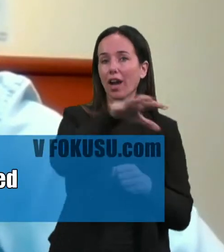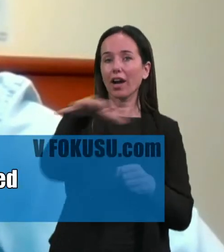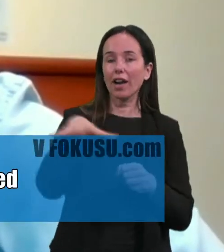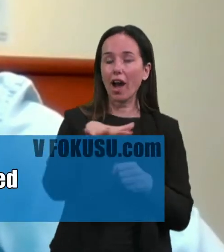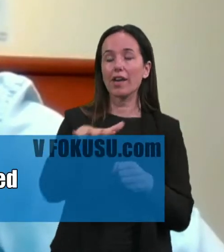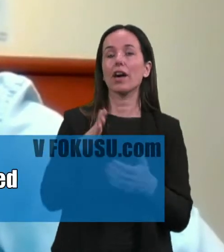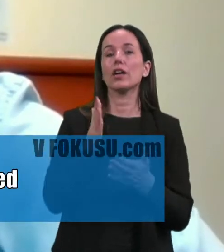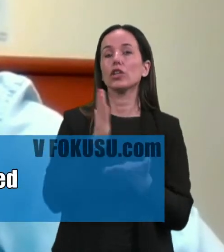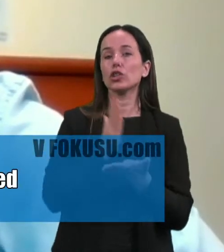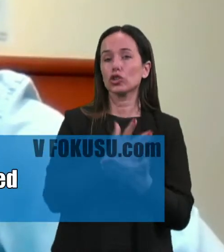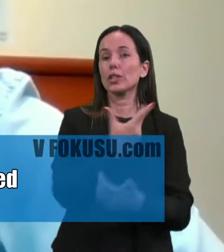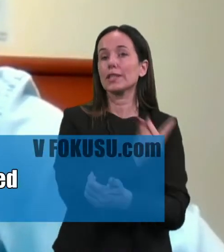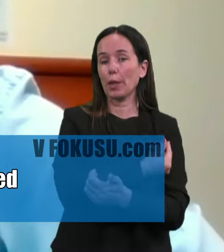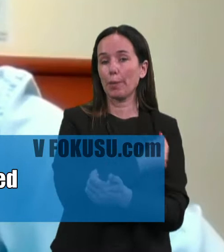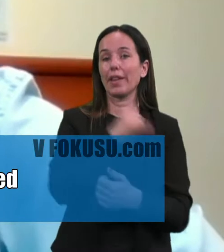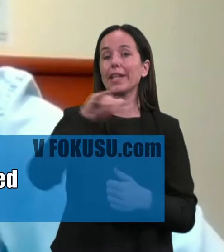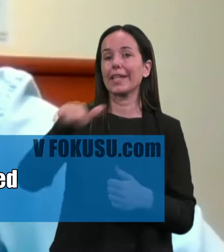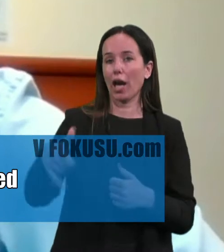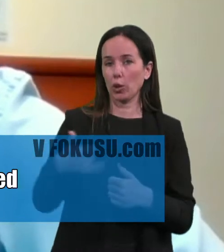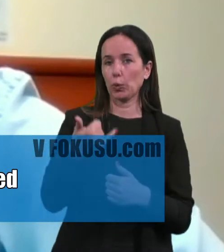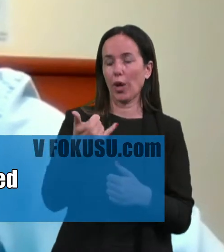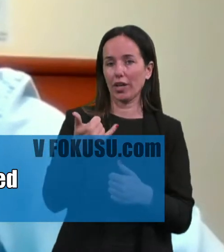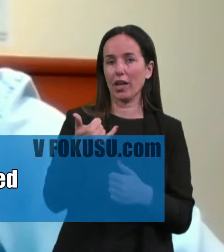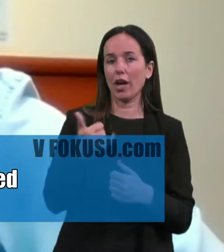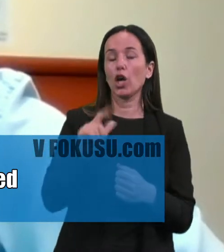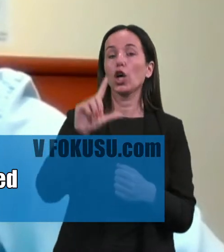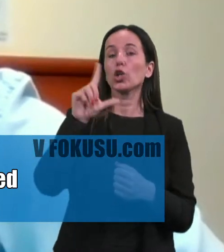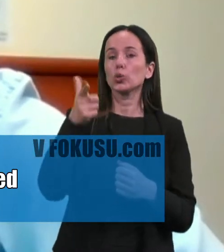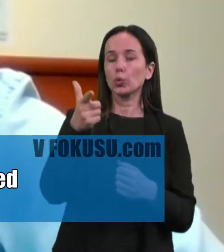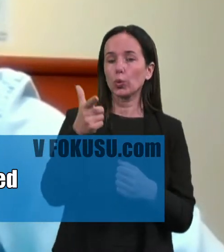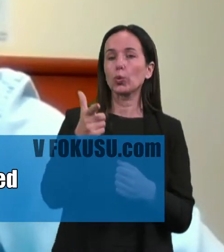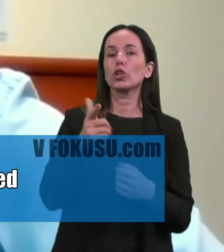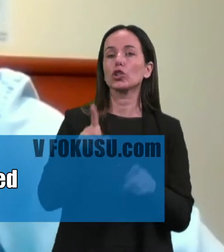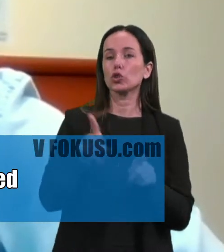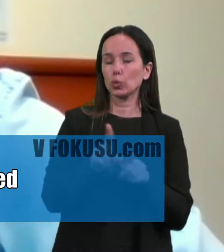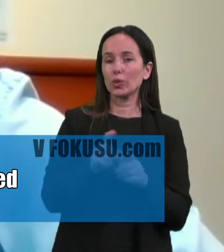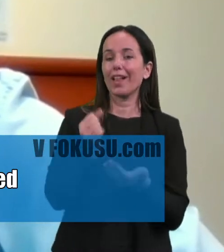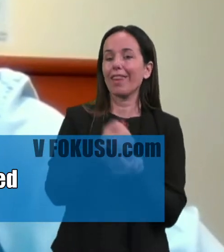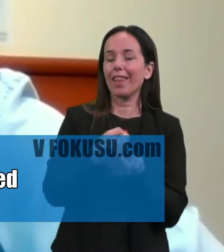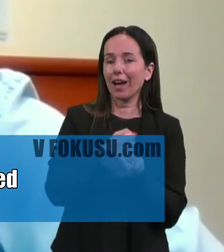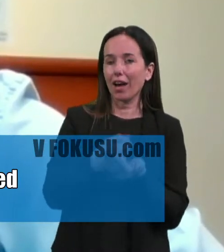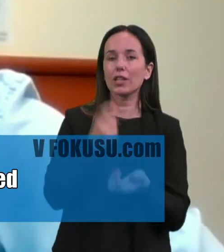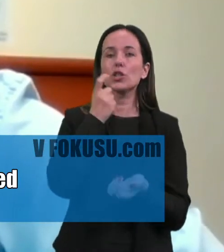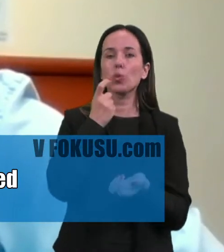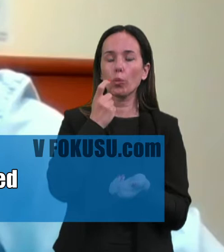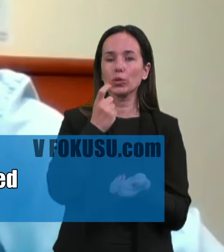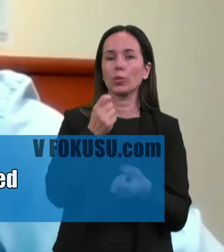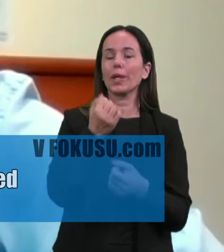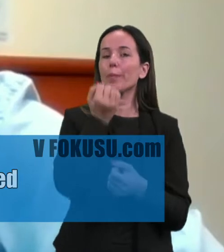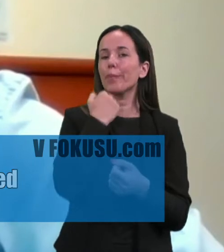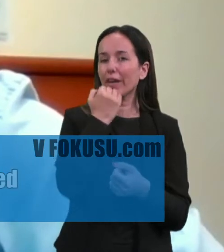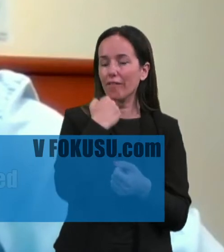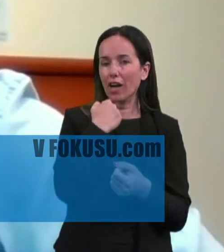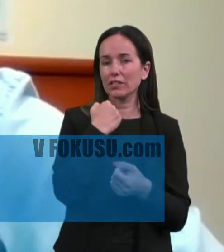januarja, meseca, prvič in potem drugič, vse lekarne, zobozdravniki, privatniki,